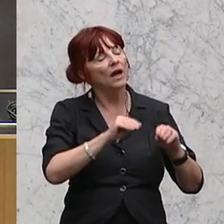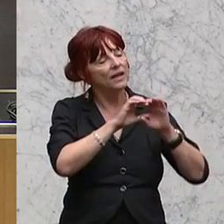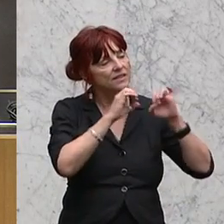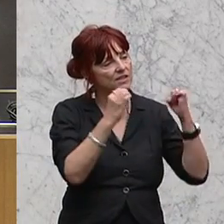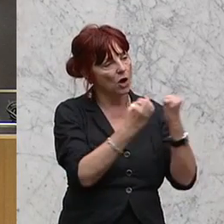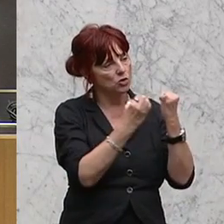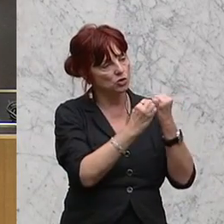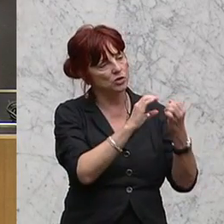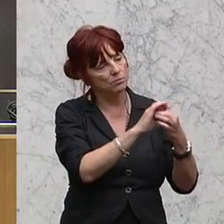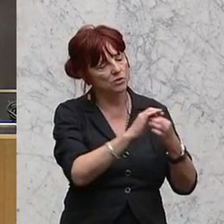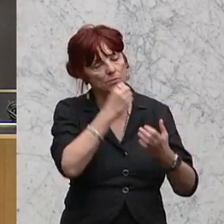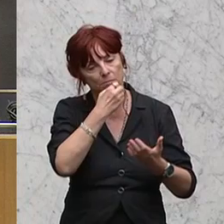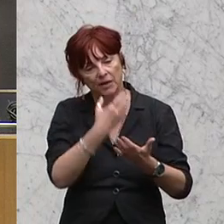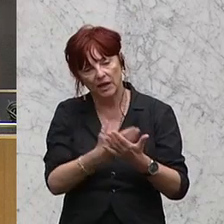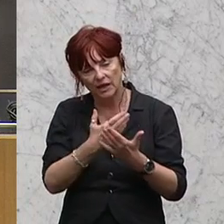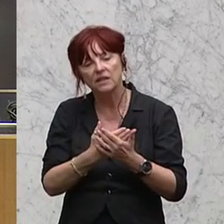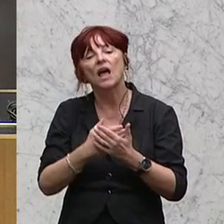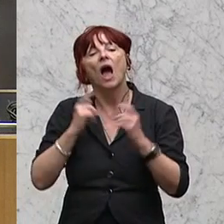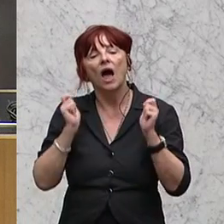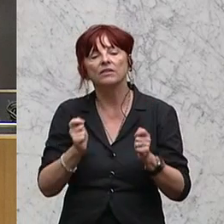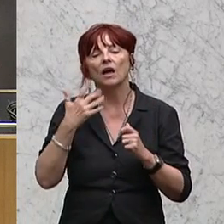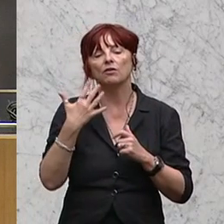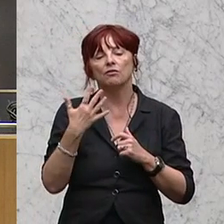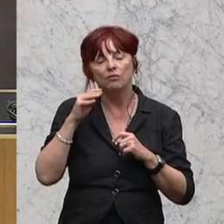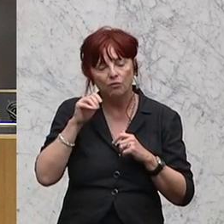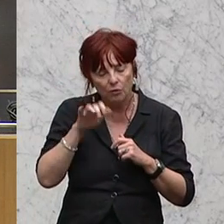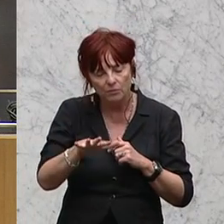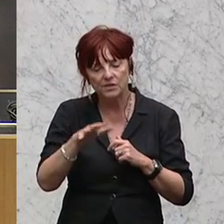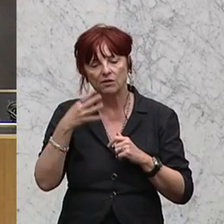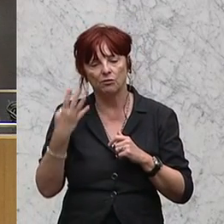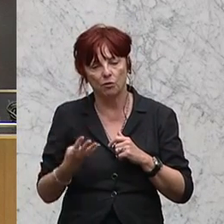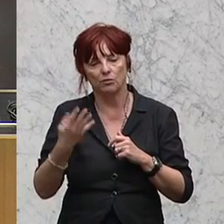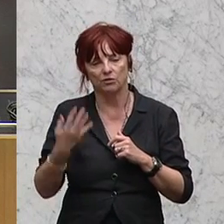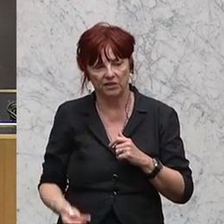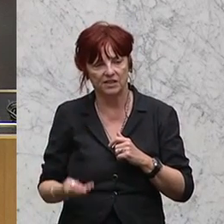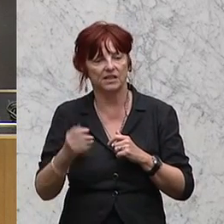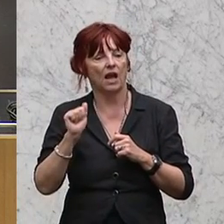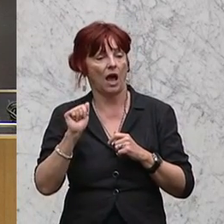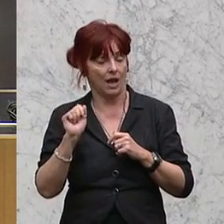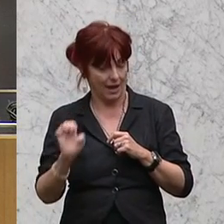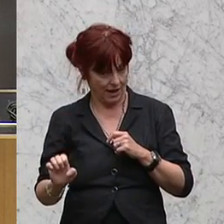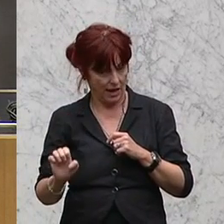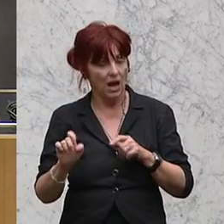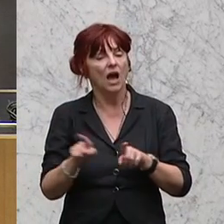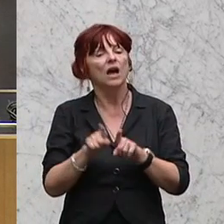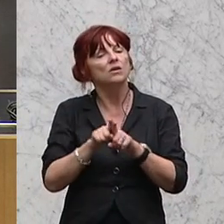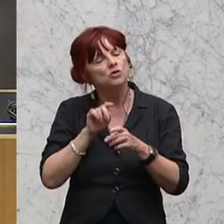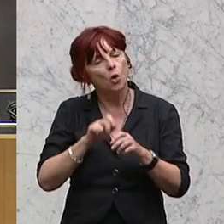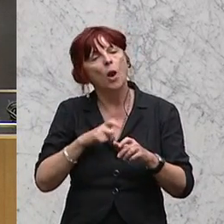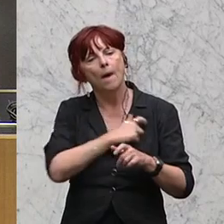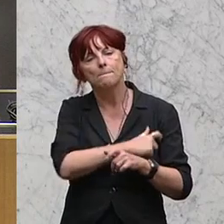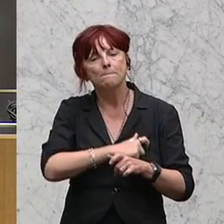über den Antrag 1445aE betreffend Bekenntnis zum Rückzug der Parteipolitik aus der